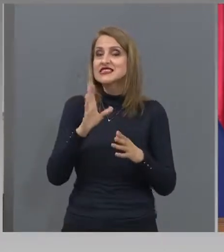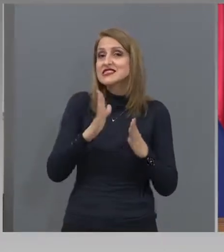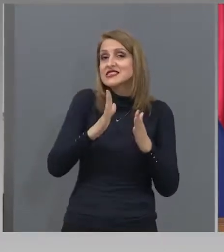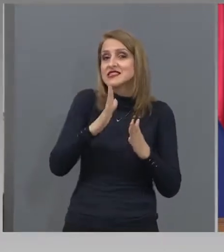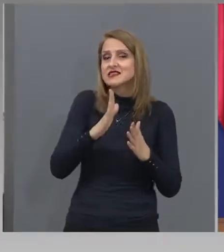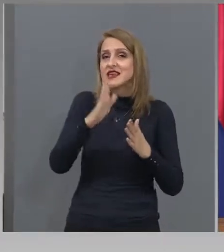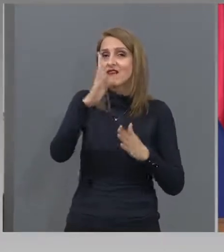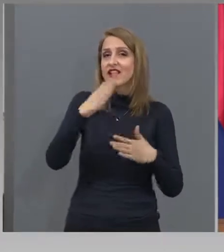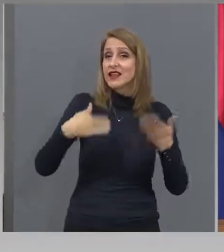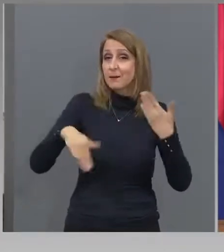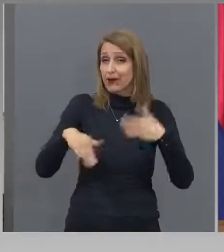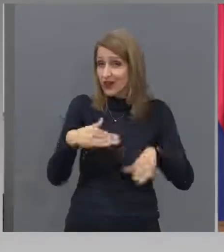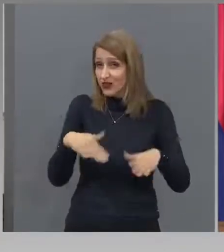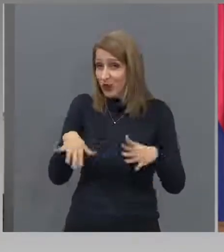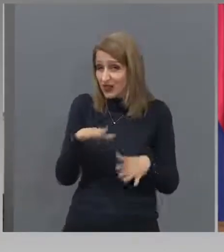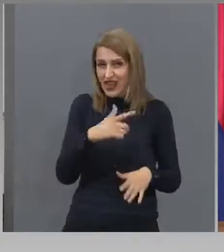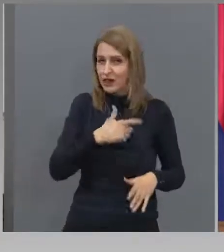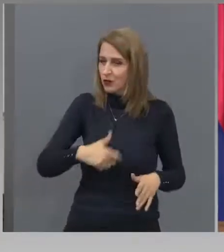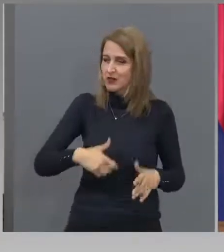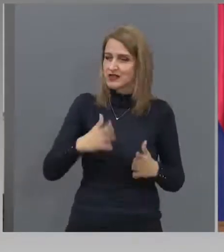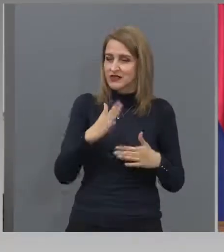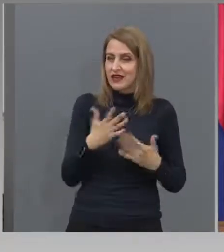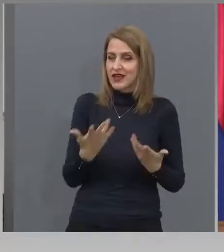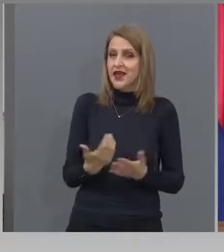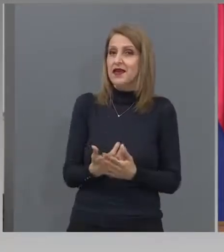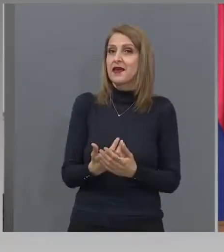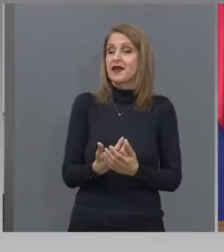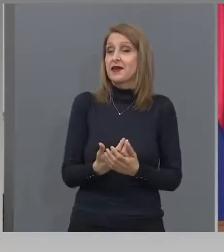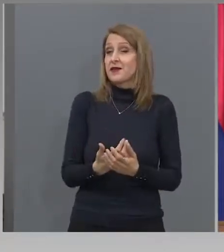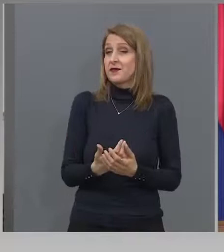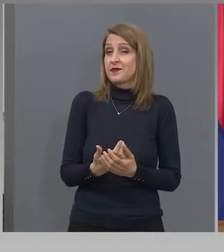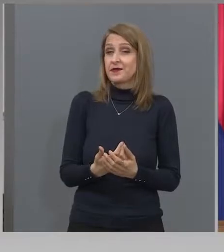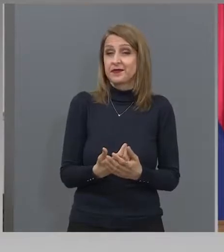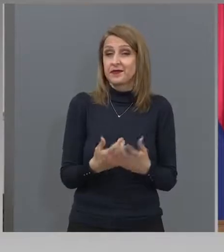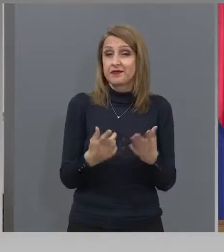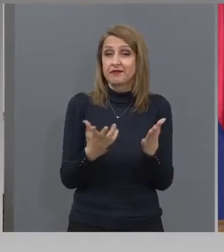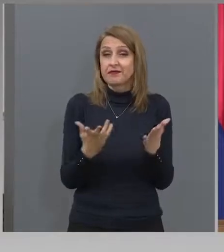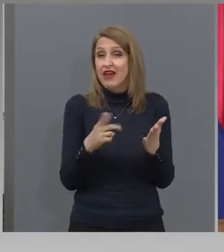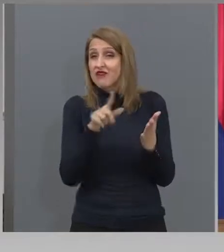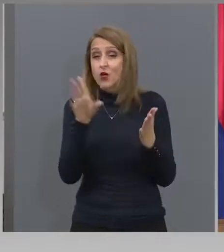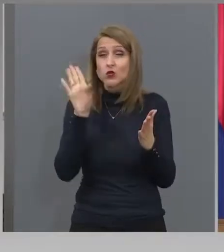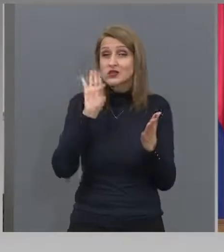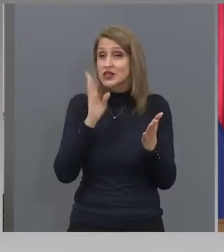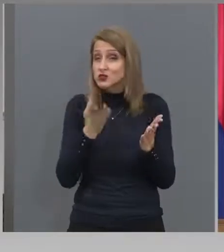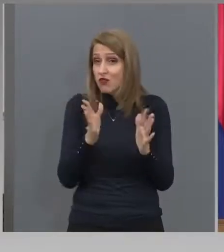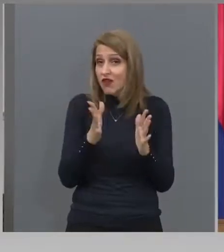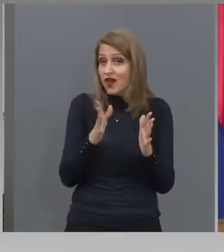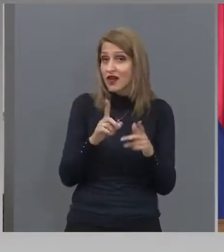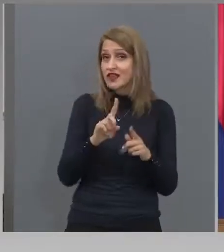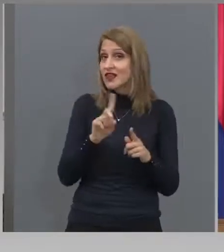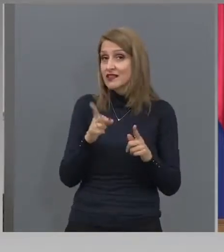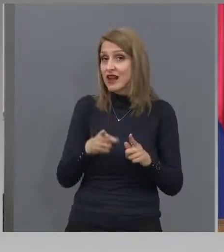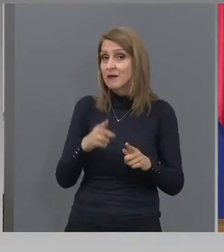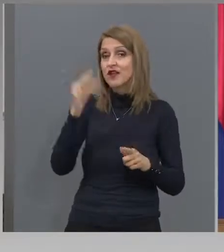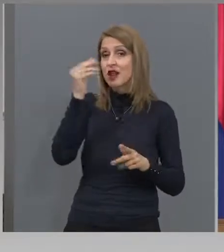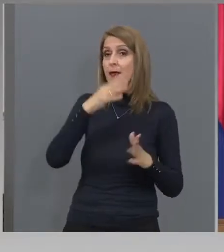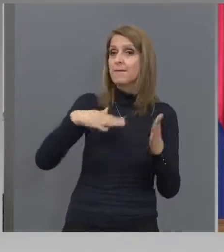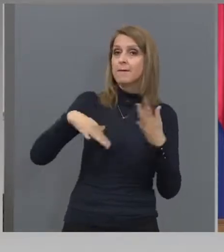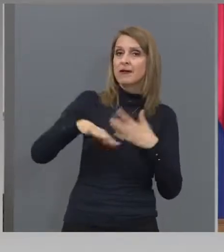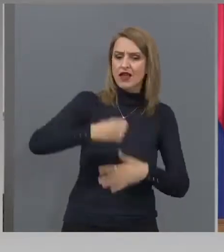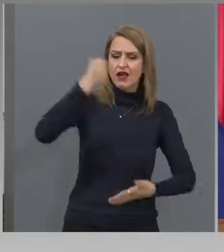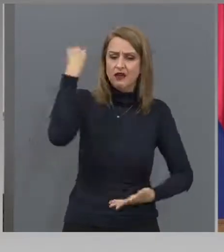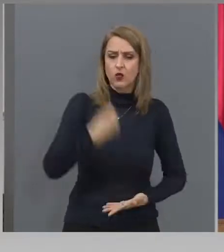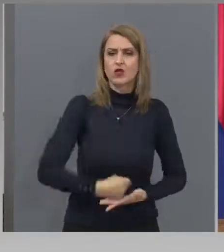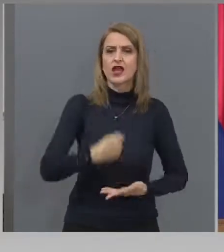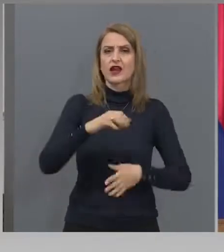Да. на фона на това, което се чува, и вие сам го казахте, не трябва ли някак си България да удари по масата? Да,